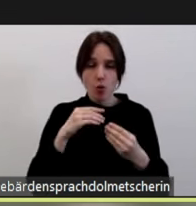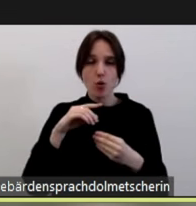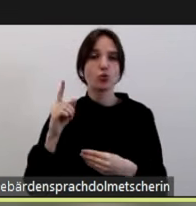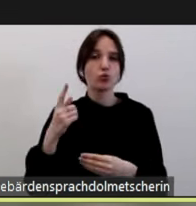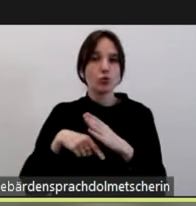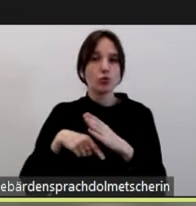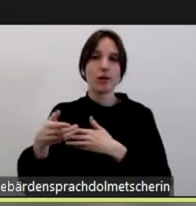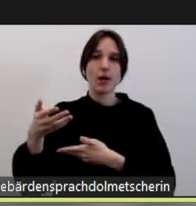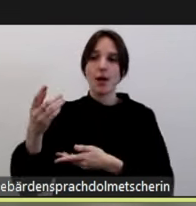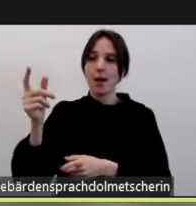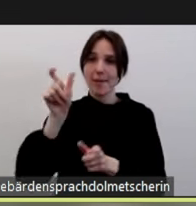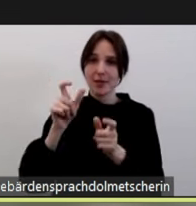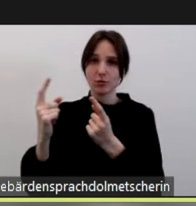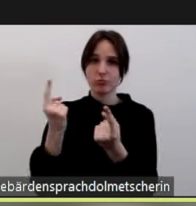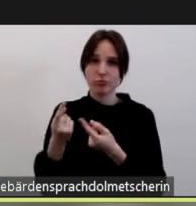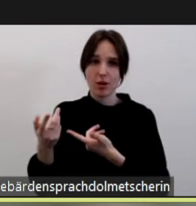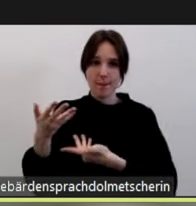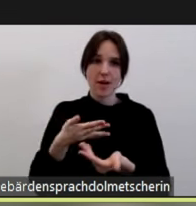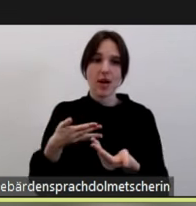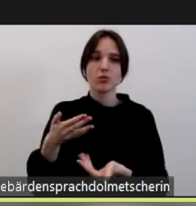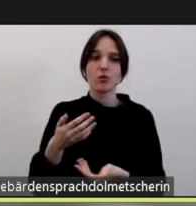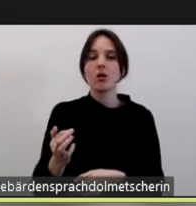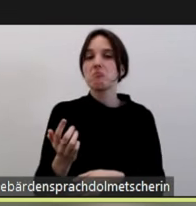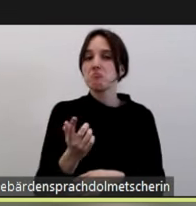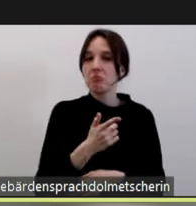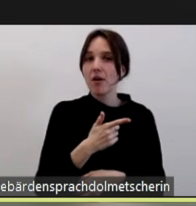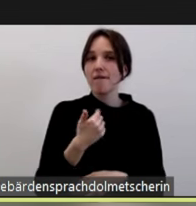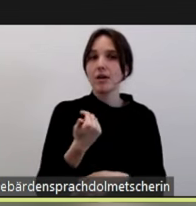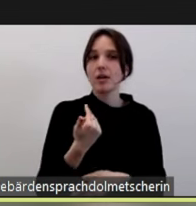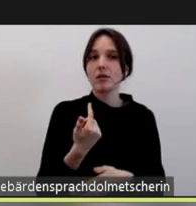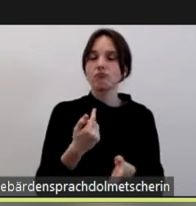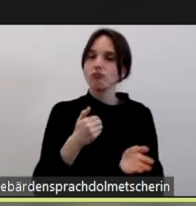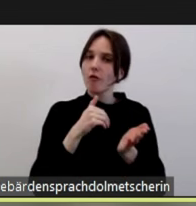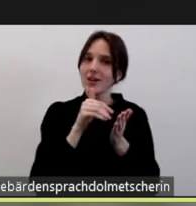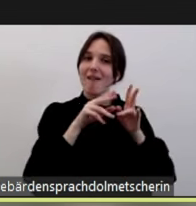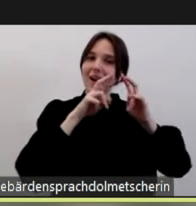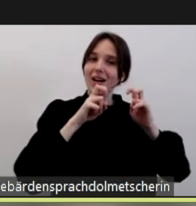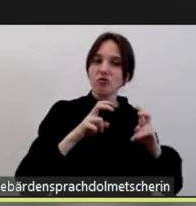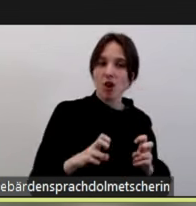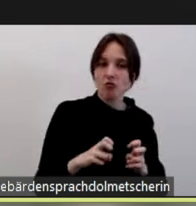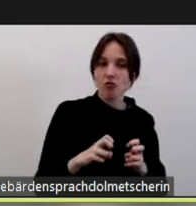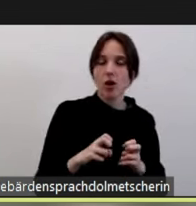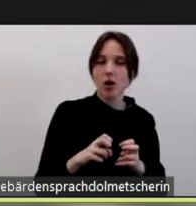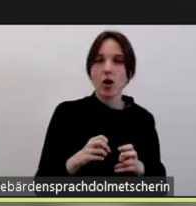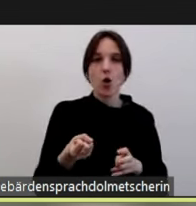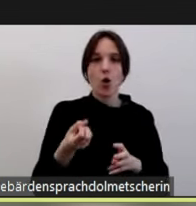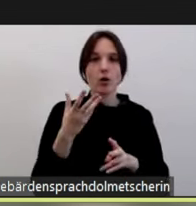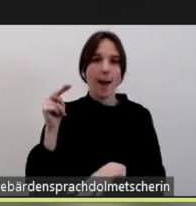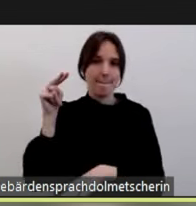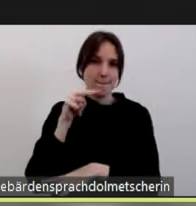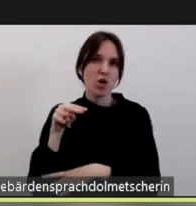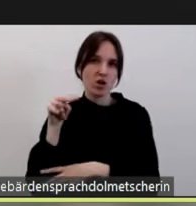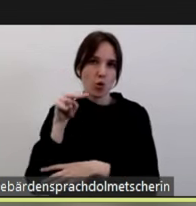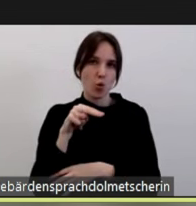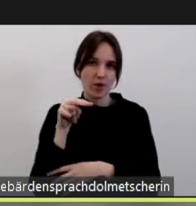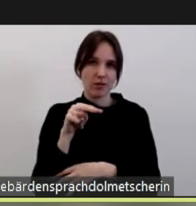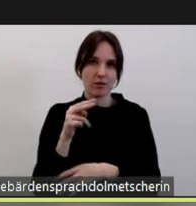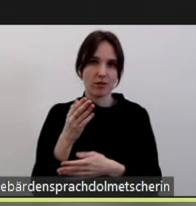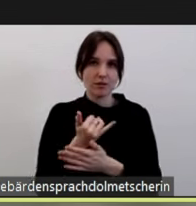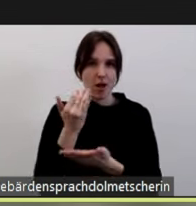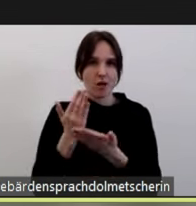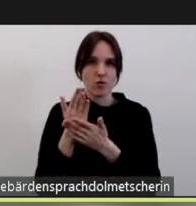vornehmen, ergänzen wir mit Recherchearbeit, Recherchewissen, was natürlich auch auf der jahrelangen